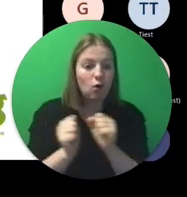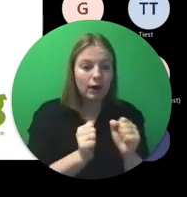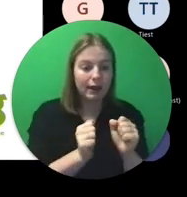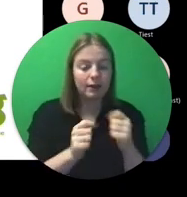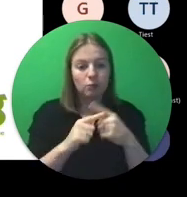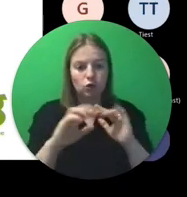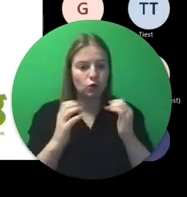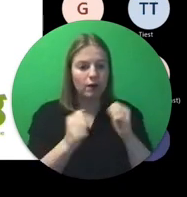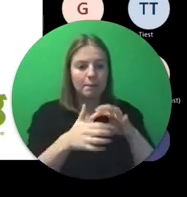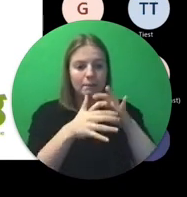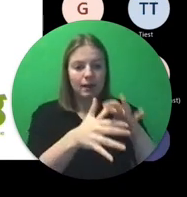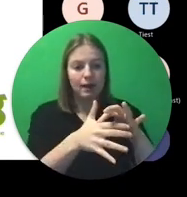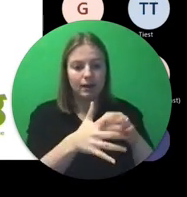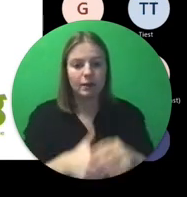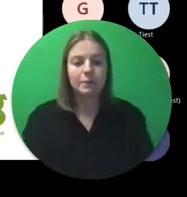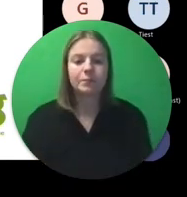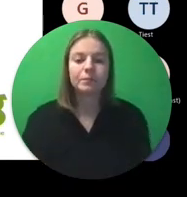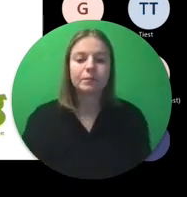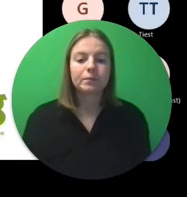begeleiding ervan.